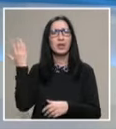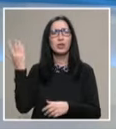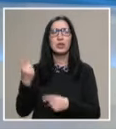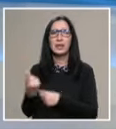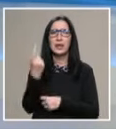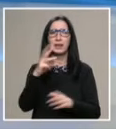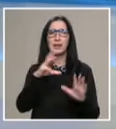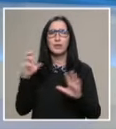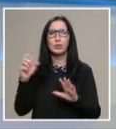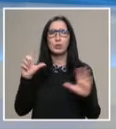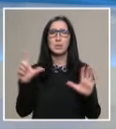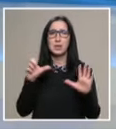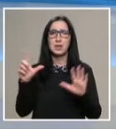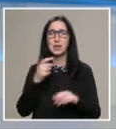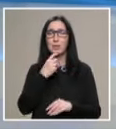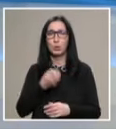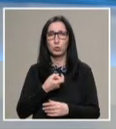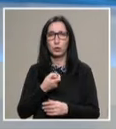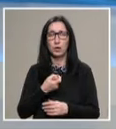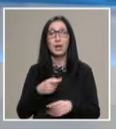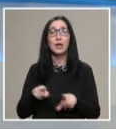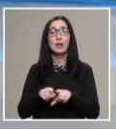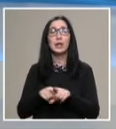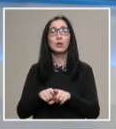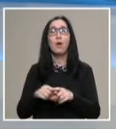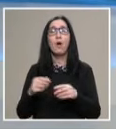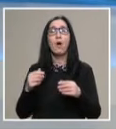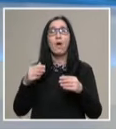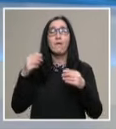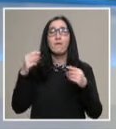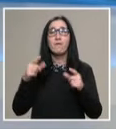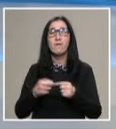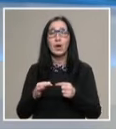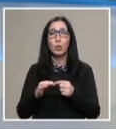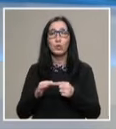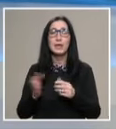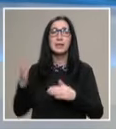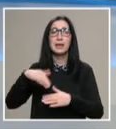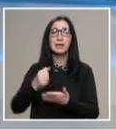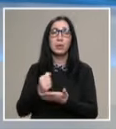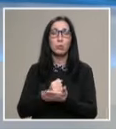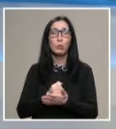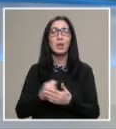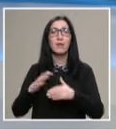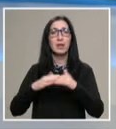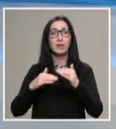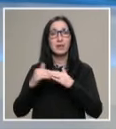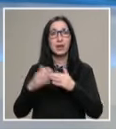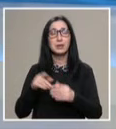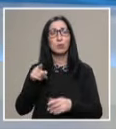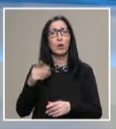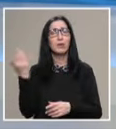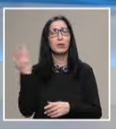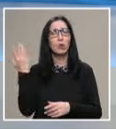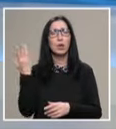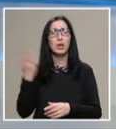1977 година като факултет за след дипломна квалификация. Тогава той е имал само